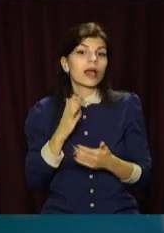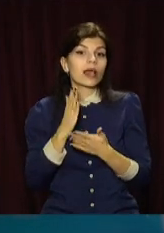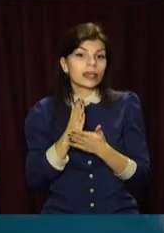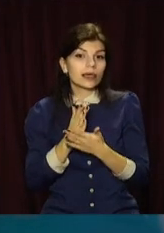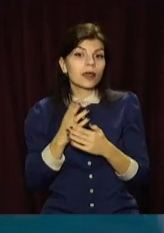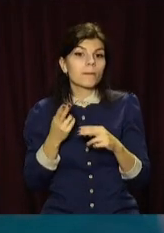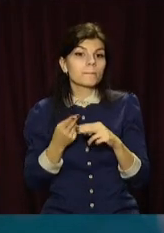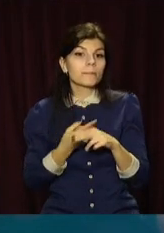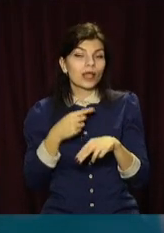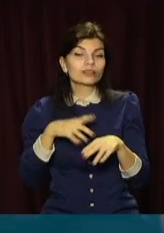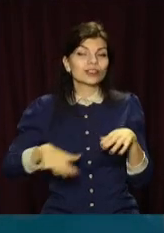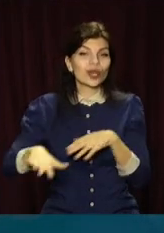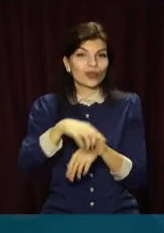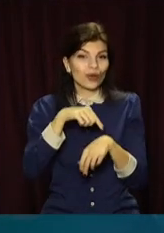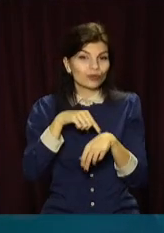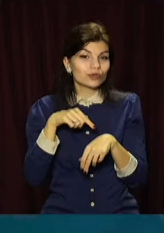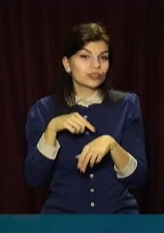безбар'євного середовища.